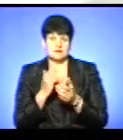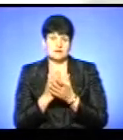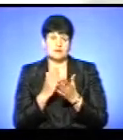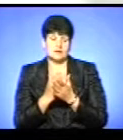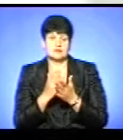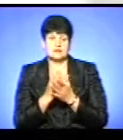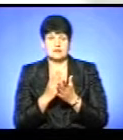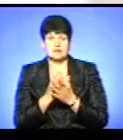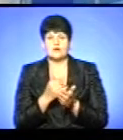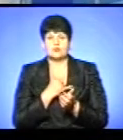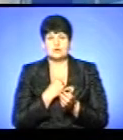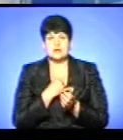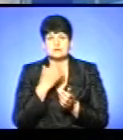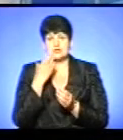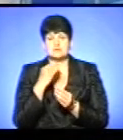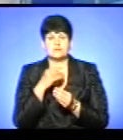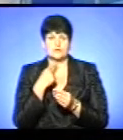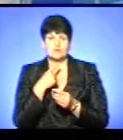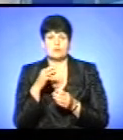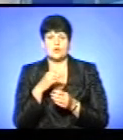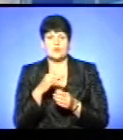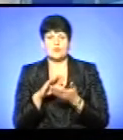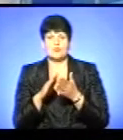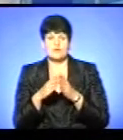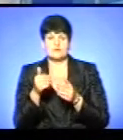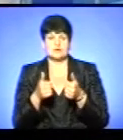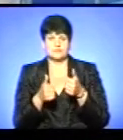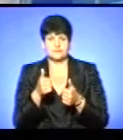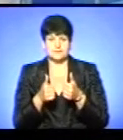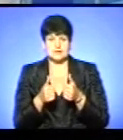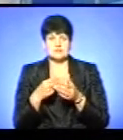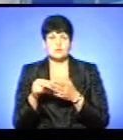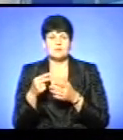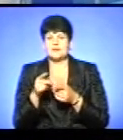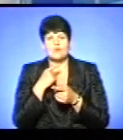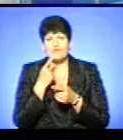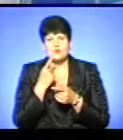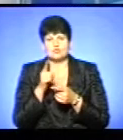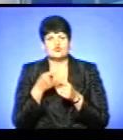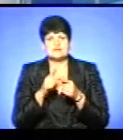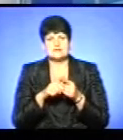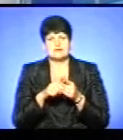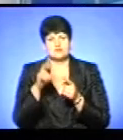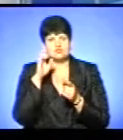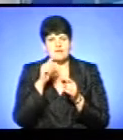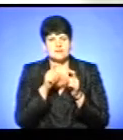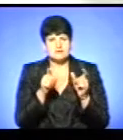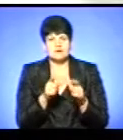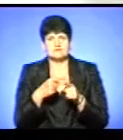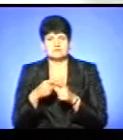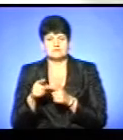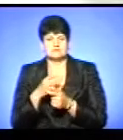що є, тому що у нас, коли ми виставляємо умови на тендерні закупівлі, ми там не обмежуємо, що заклад обов'язково має бути в комунальній власності. Ми